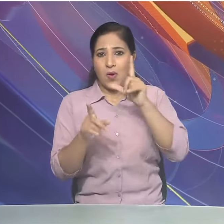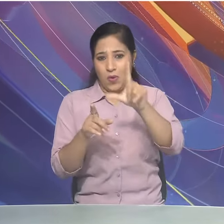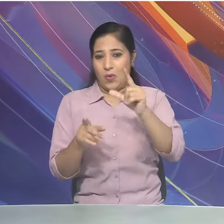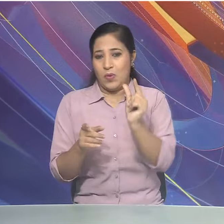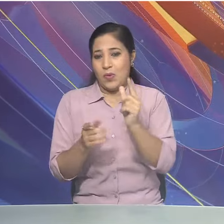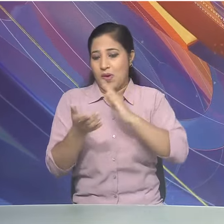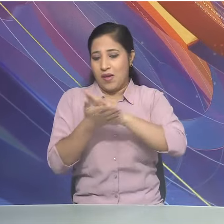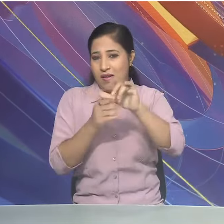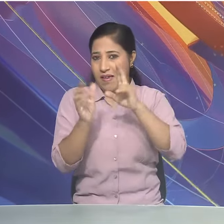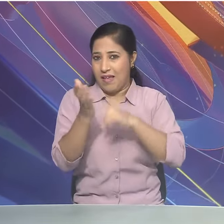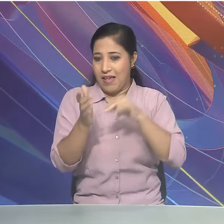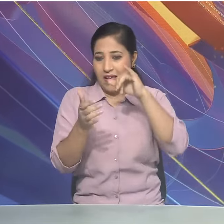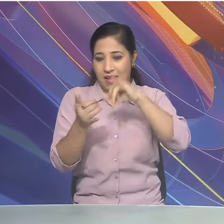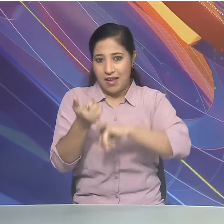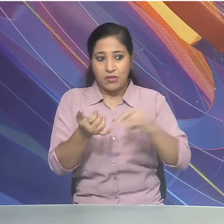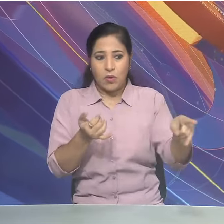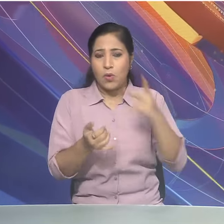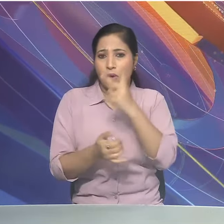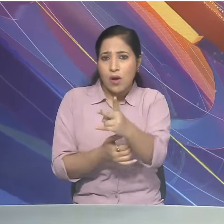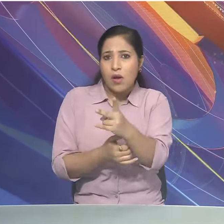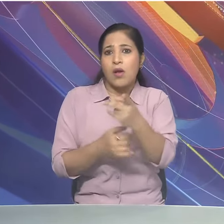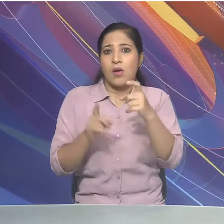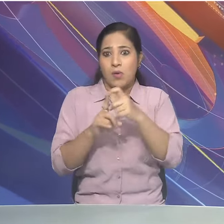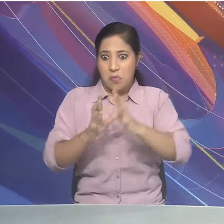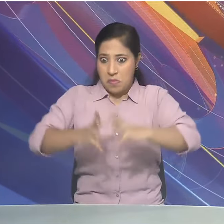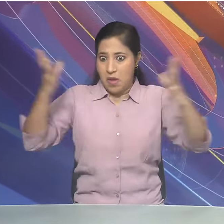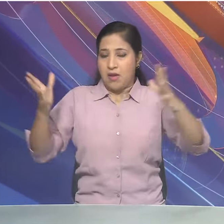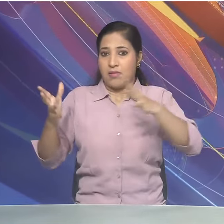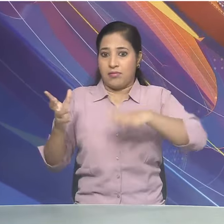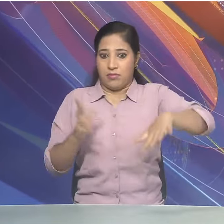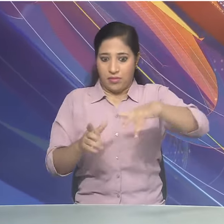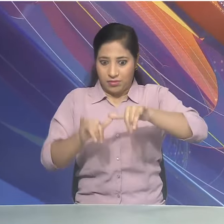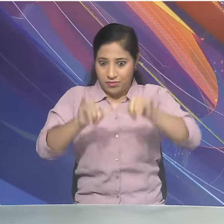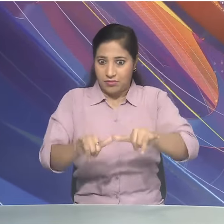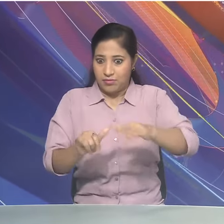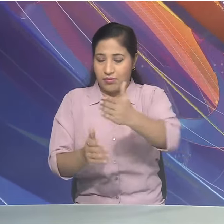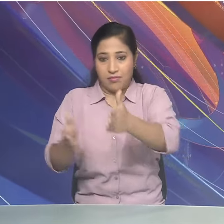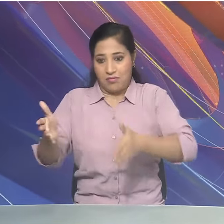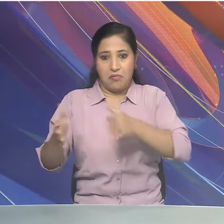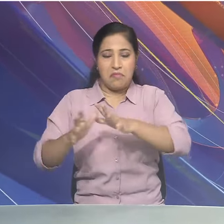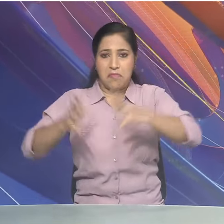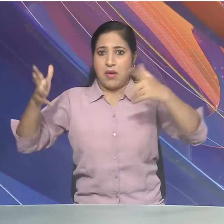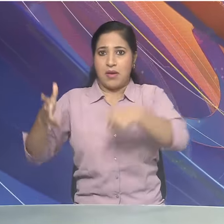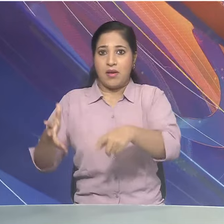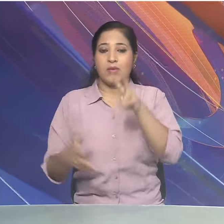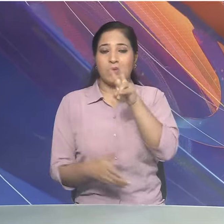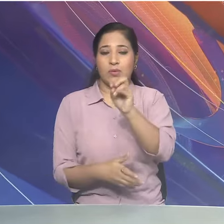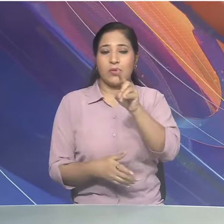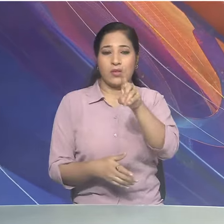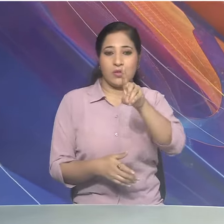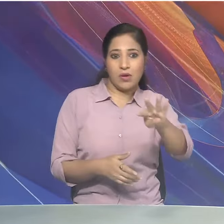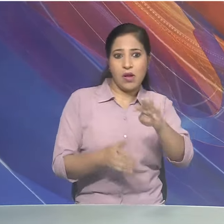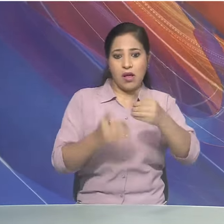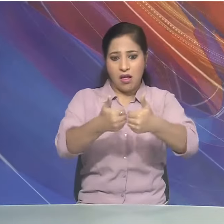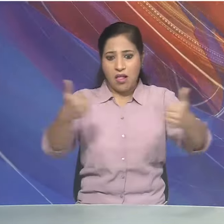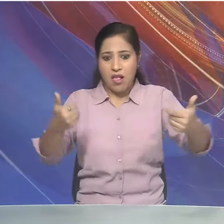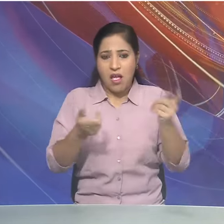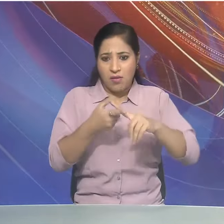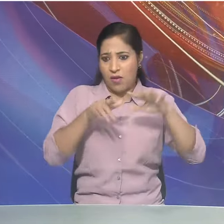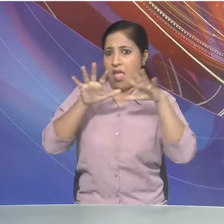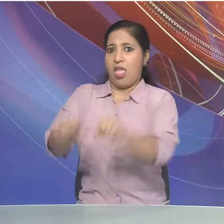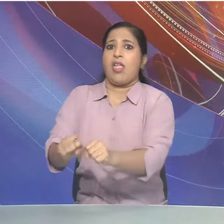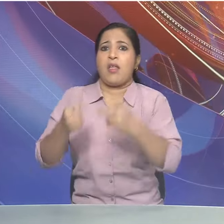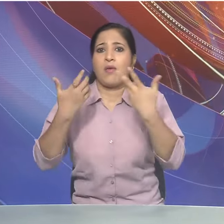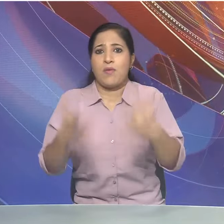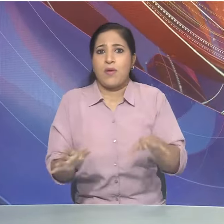और दुनियास्क संयुक्त रूप से डुनबास इलाके का बड़ा हिस्सा है जहांपर वर्ष 2014 से ही अलगावादियों का कबज़ा है